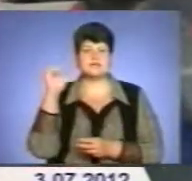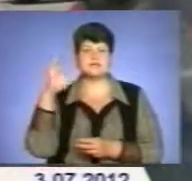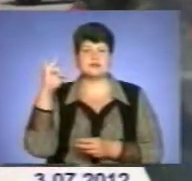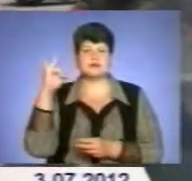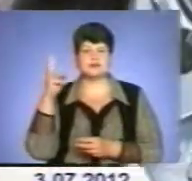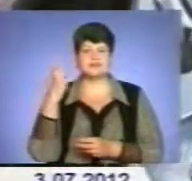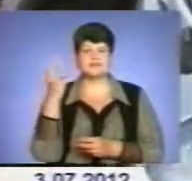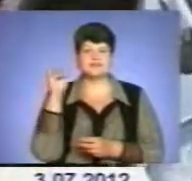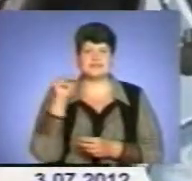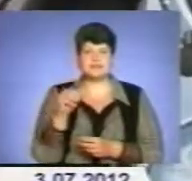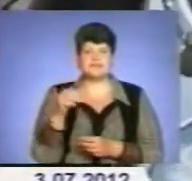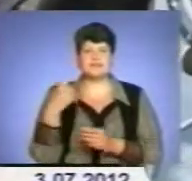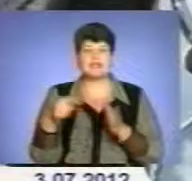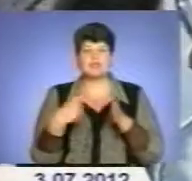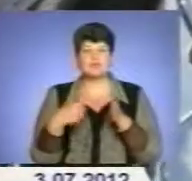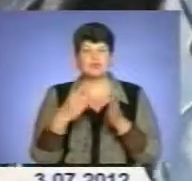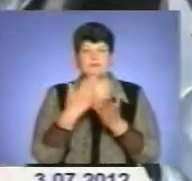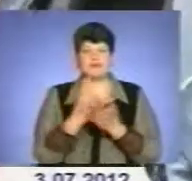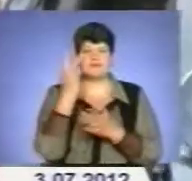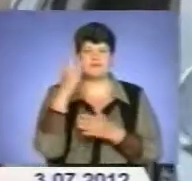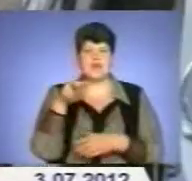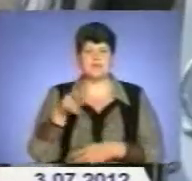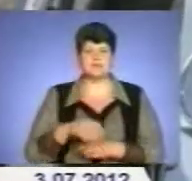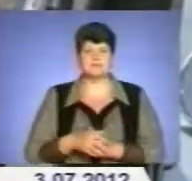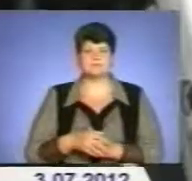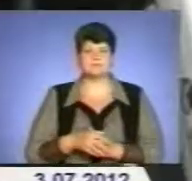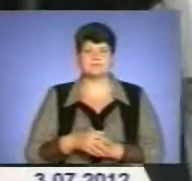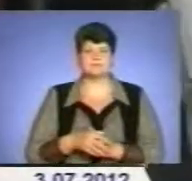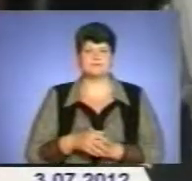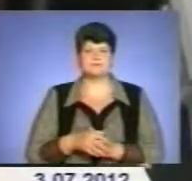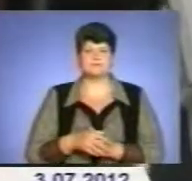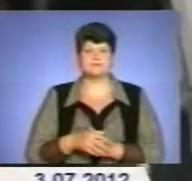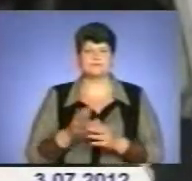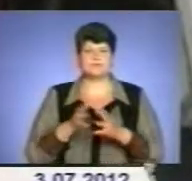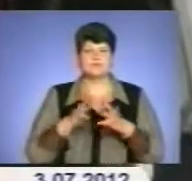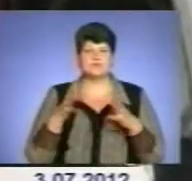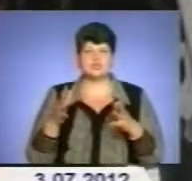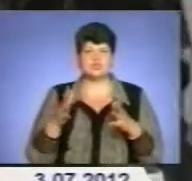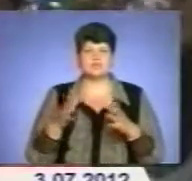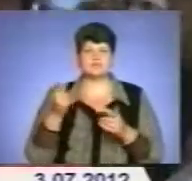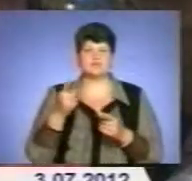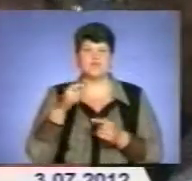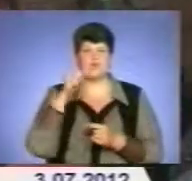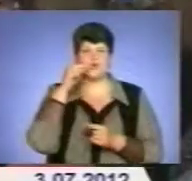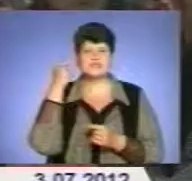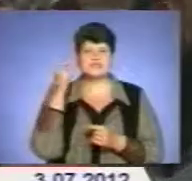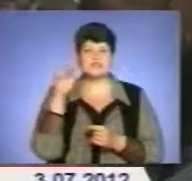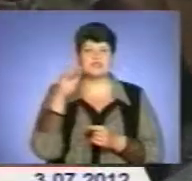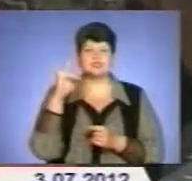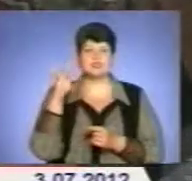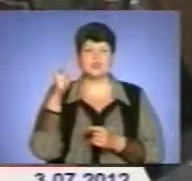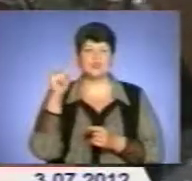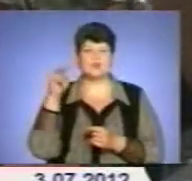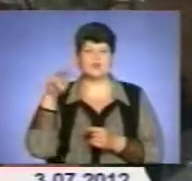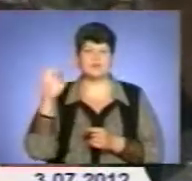Двигун має об'єм 2 літри. Більше, ніж у російських «Жигулей». Дуже цікавий клуб,